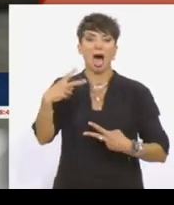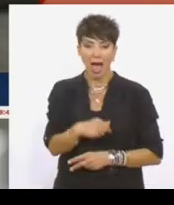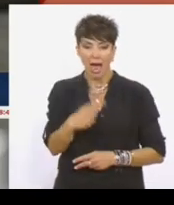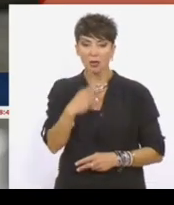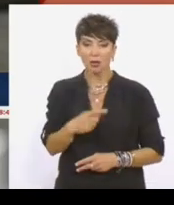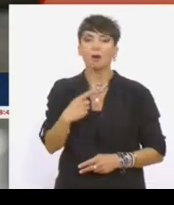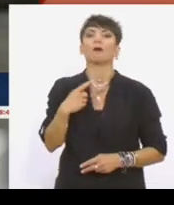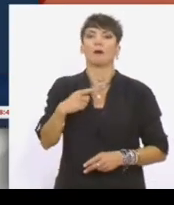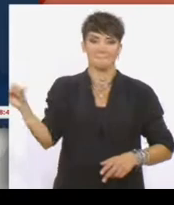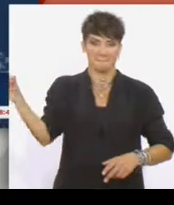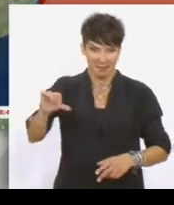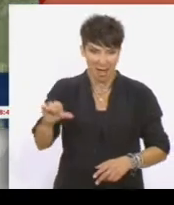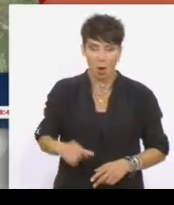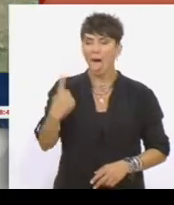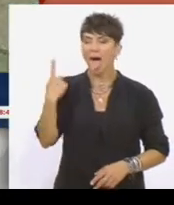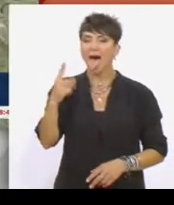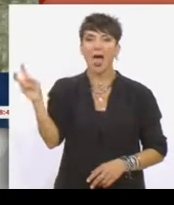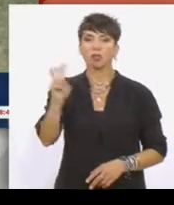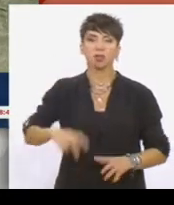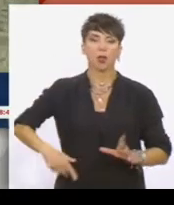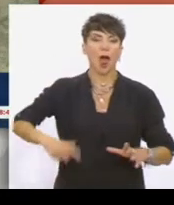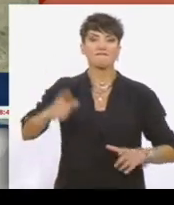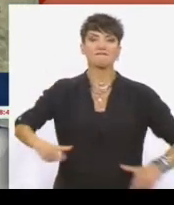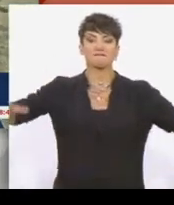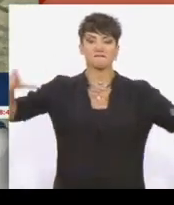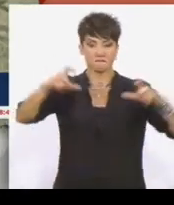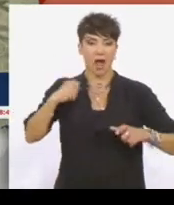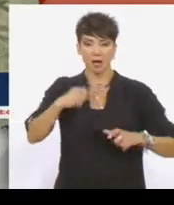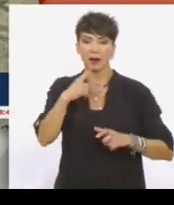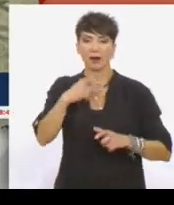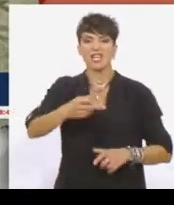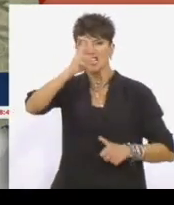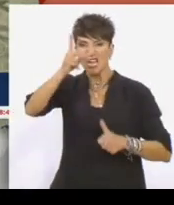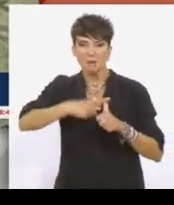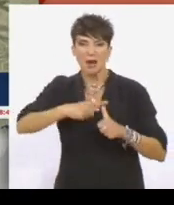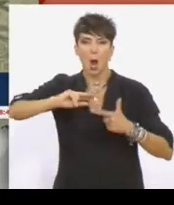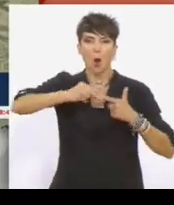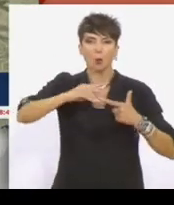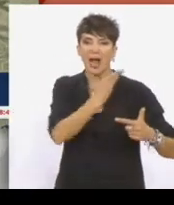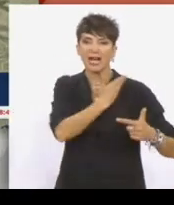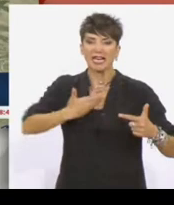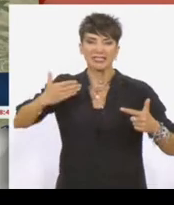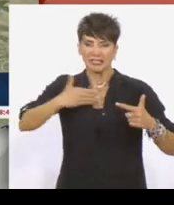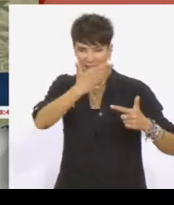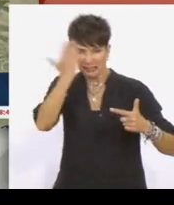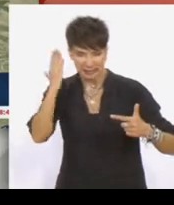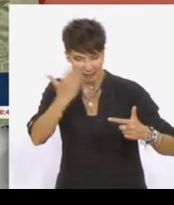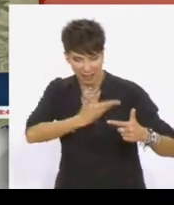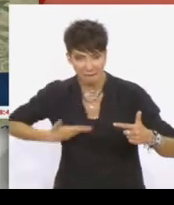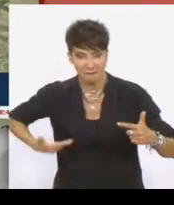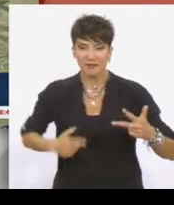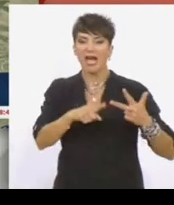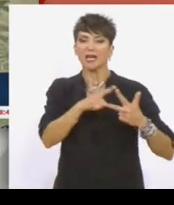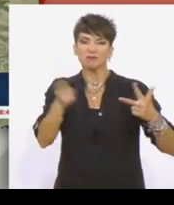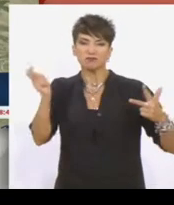100 δολάρια το βαρέλι. Η Ρωσία απειλεί με διακοπή παροχής φυσικού αερίου σε Γερμανία, Ουγγαρία και Σερβία στις οποίες καταλήγουν οι αγωγοί που